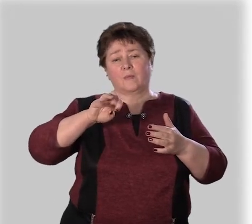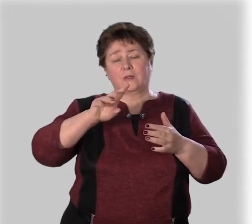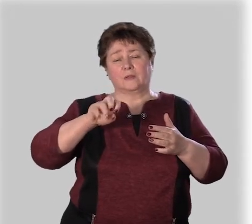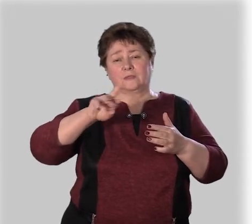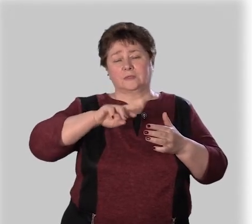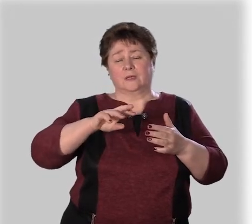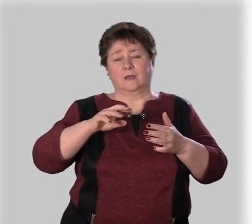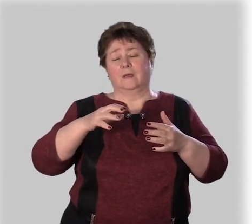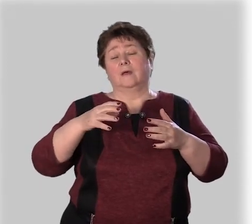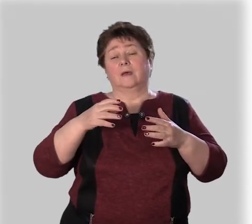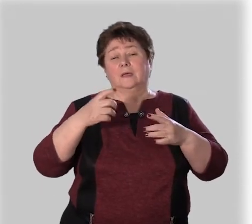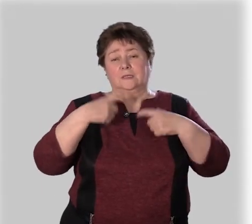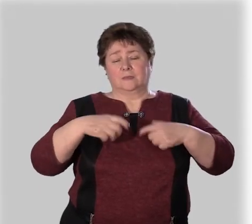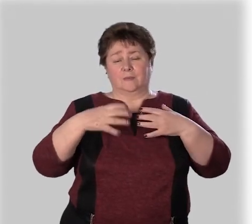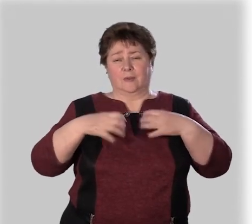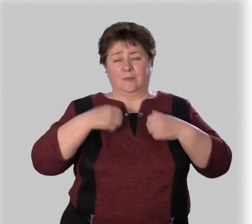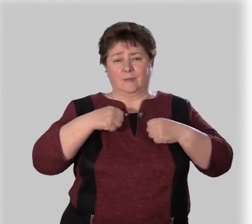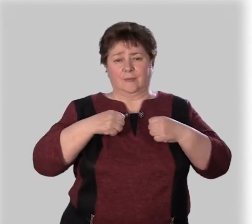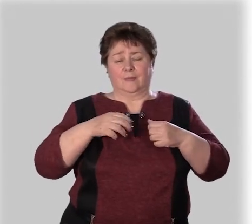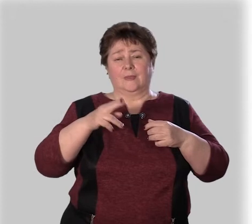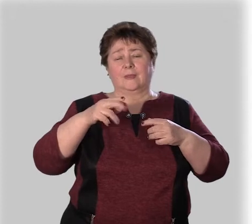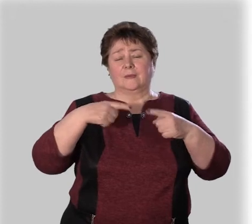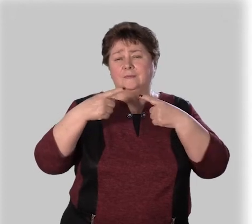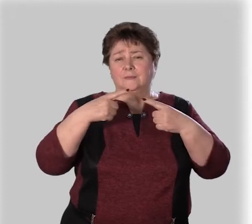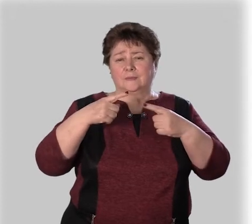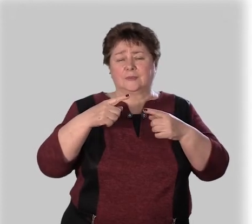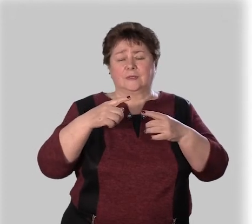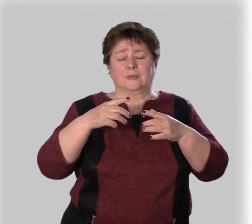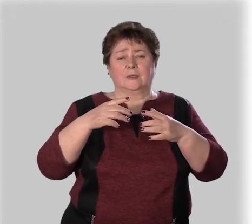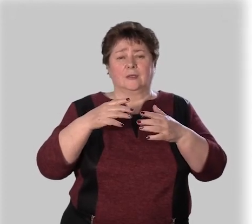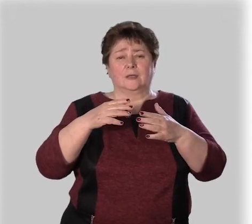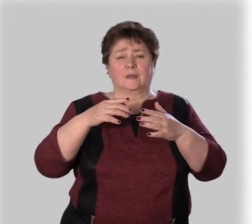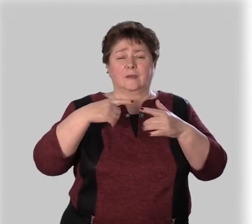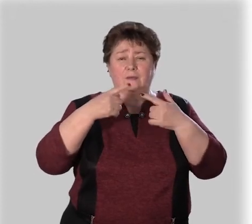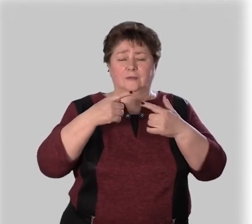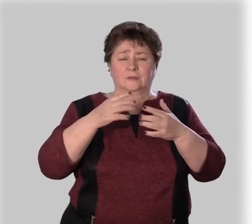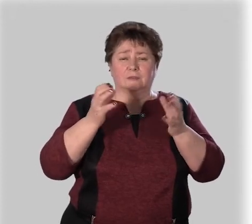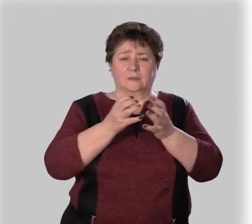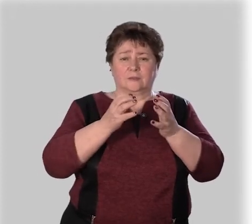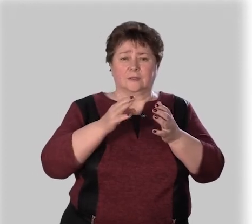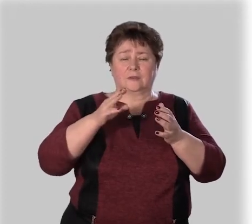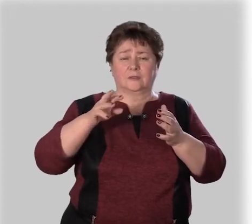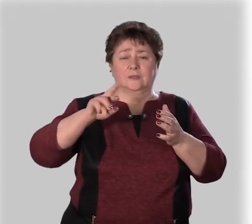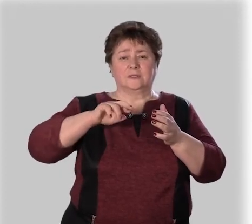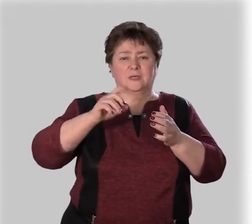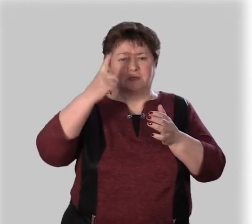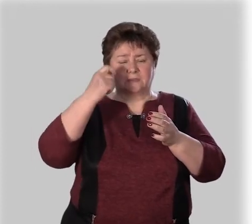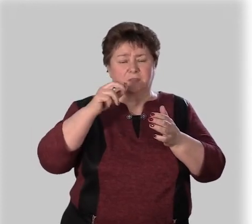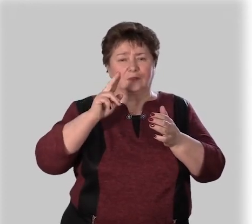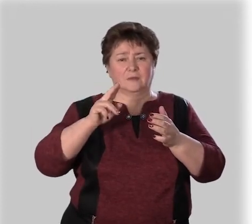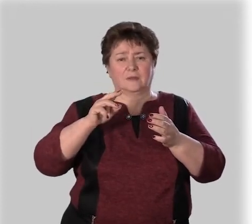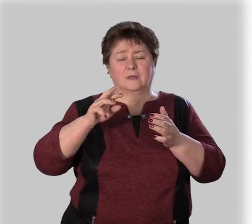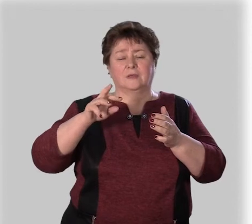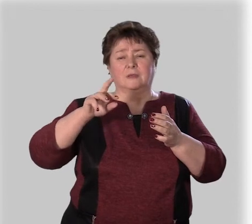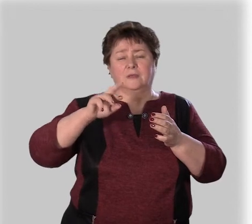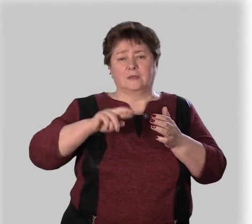означает «помыл себя». В диалектной речи сохранились выражения «кто тя знает,